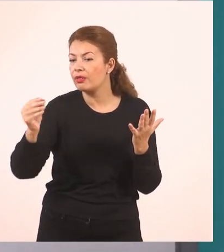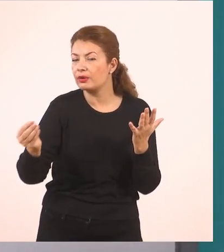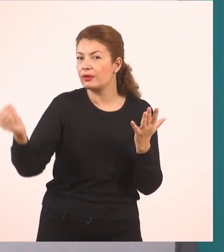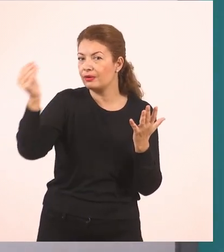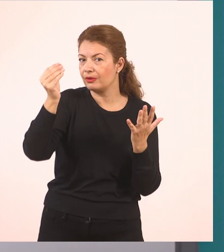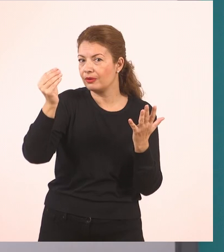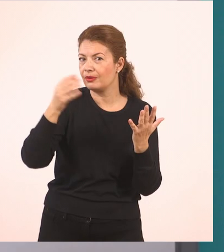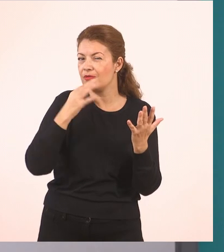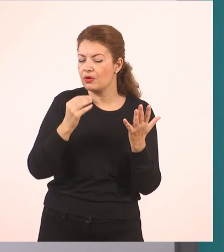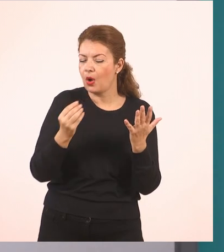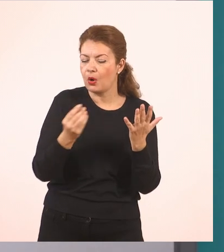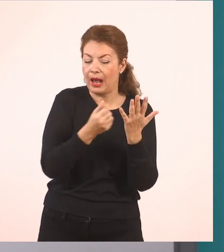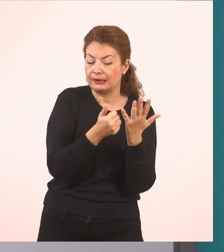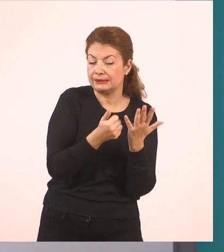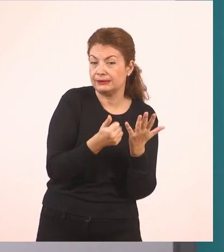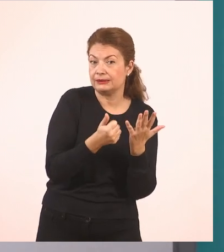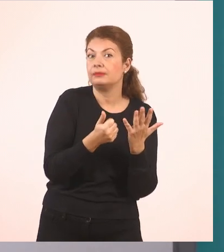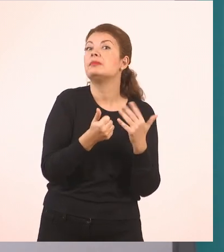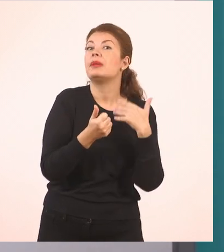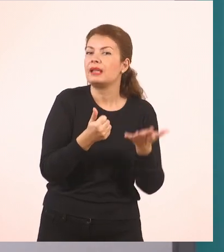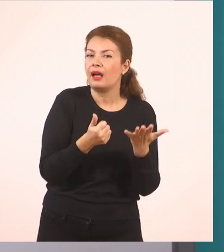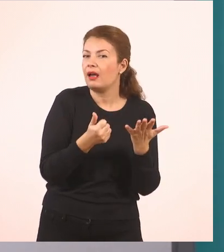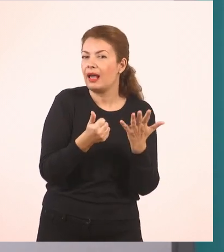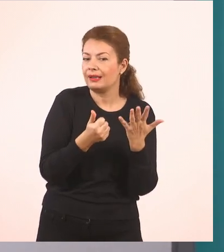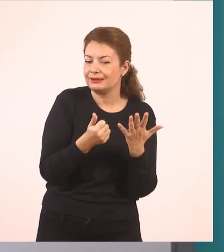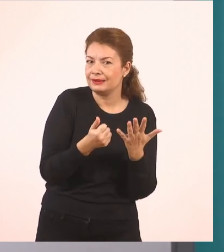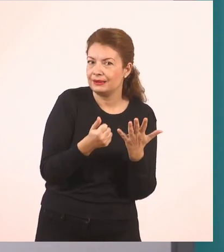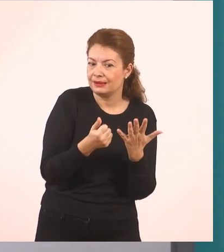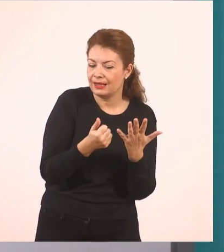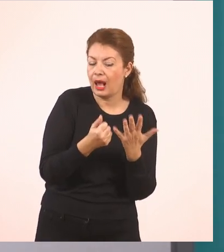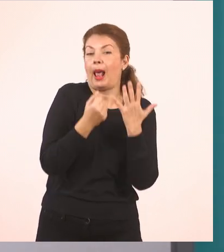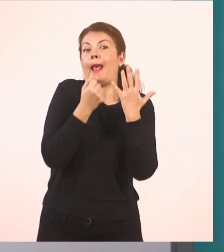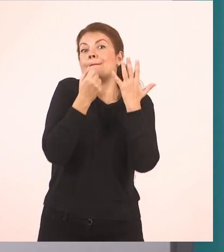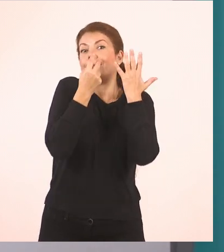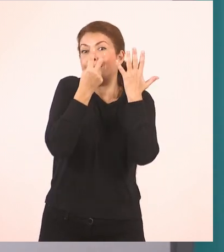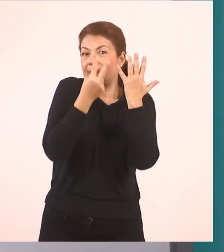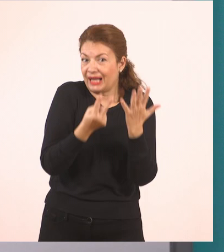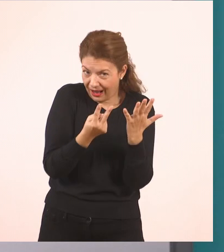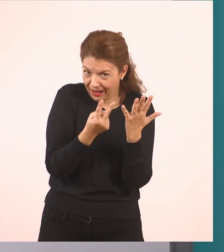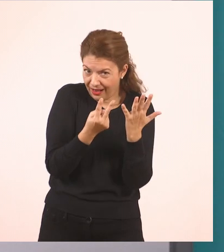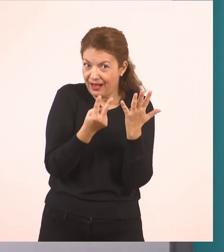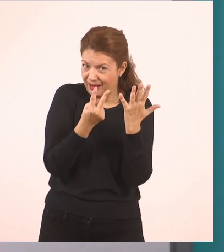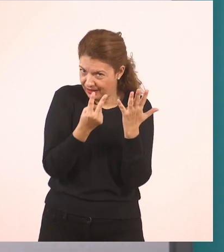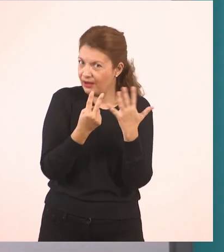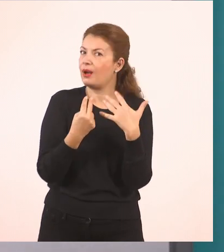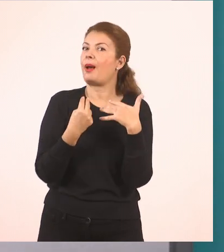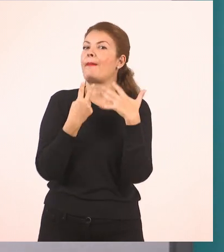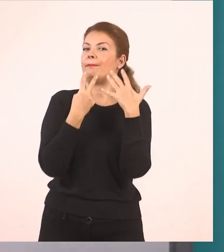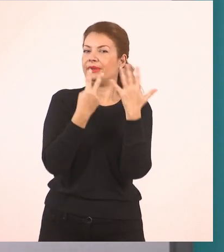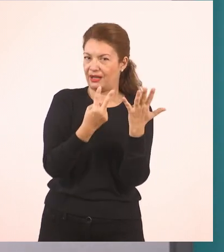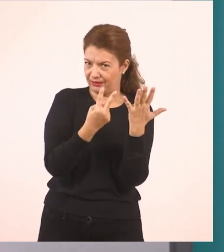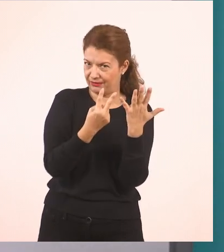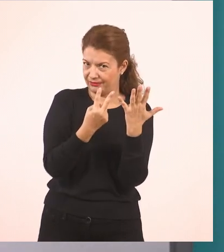να πλουτίσω τη συλλογή μου, να την κάνω μεγαλύτερη. Άρα θα τσιμπήσω ένα δαχτυλάκι ακόμη από την άλλη μου την παλάμη και θα πάω